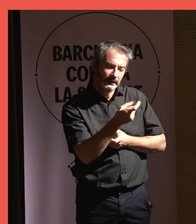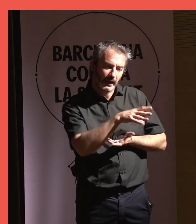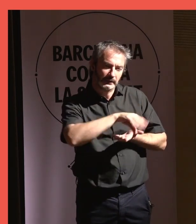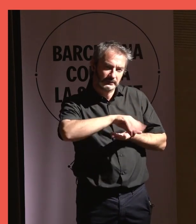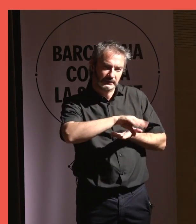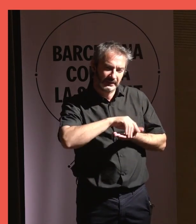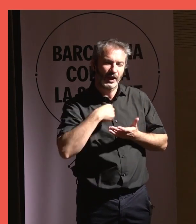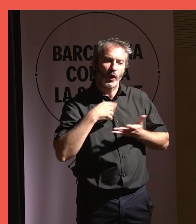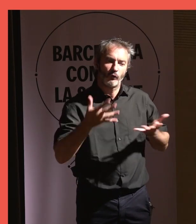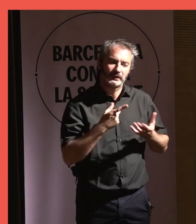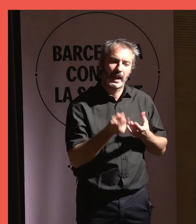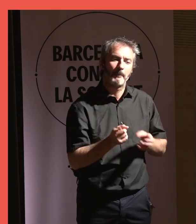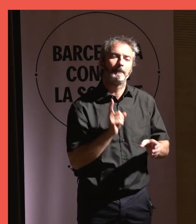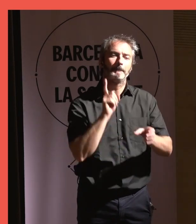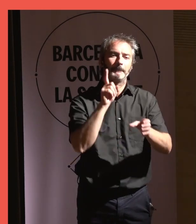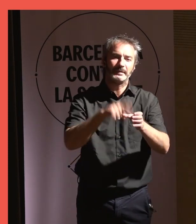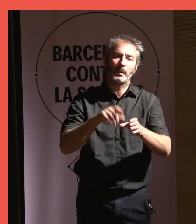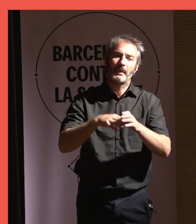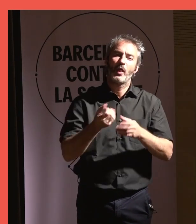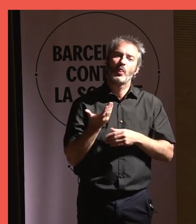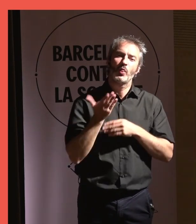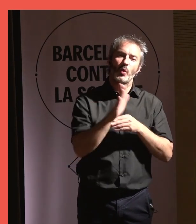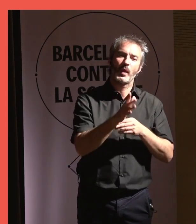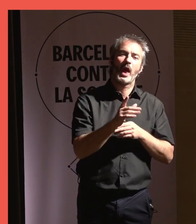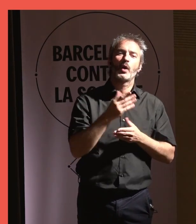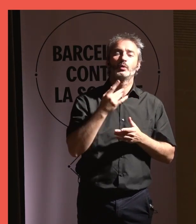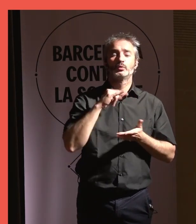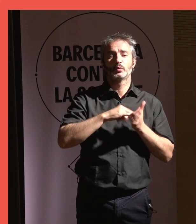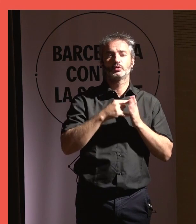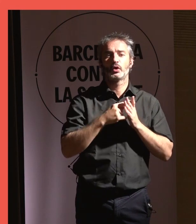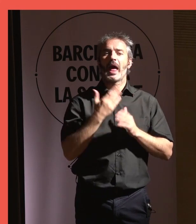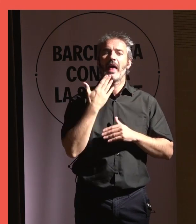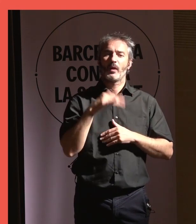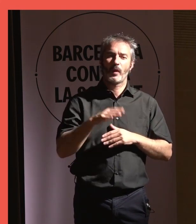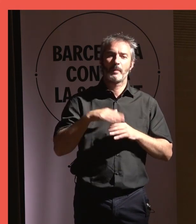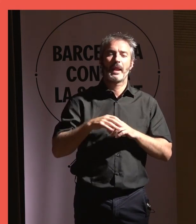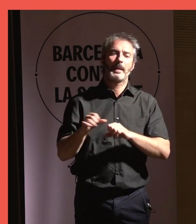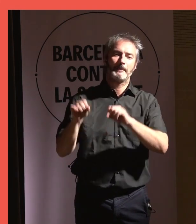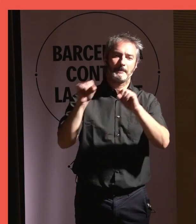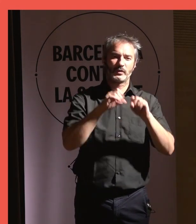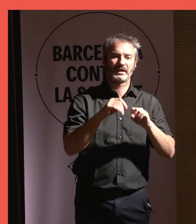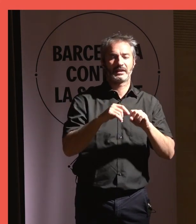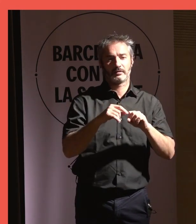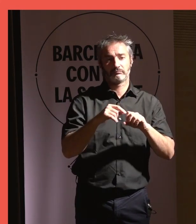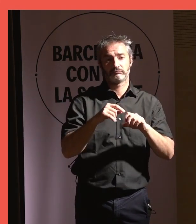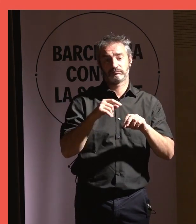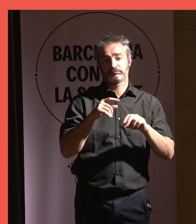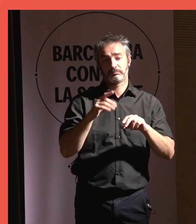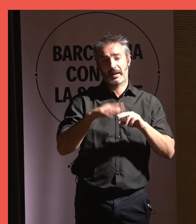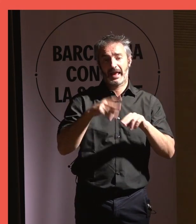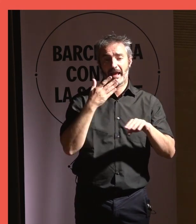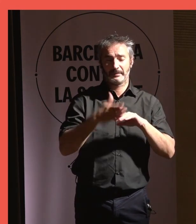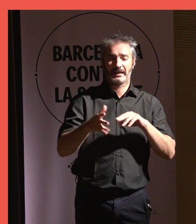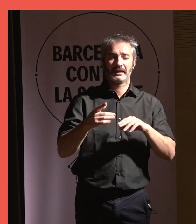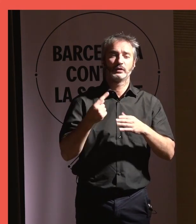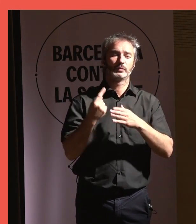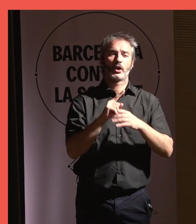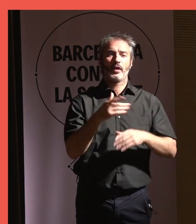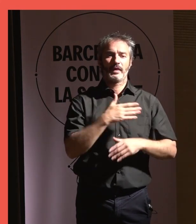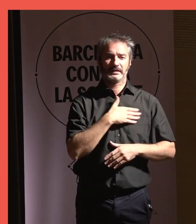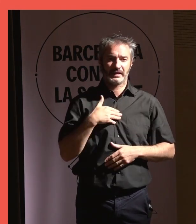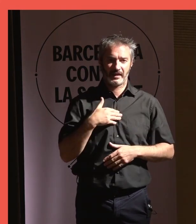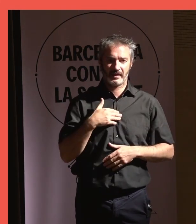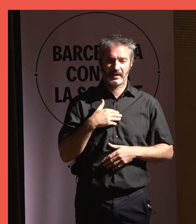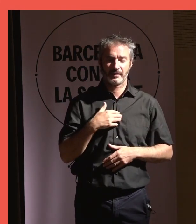fomentant la participació per aferir-los solucions adequades de prevenció i atenció a la soledat no desitjada. La